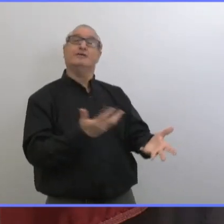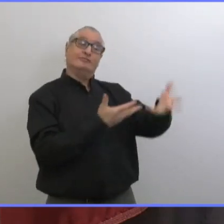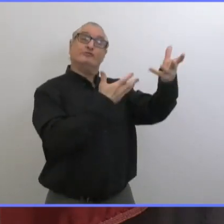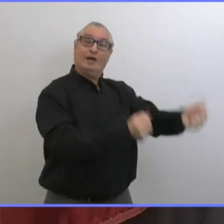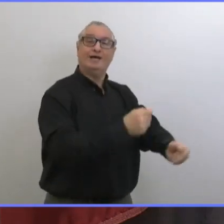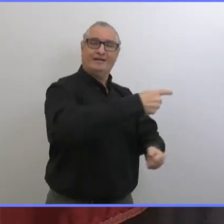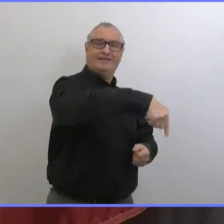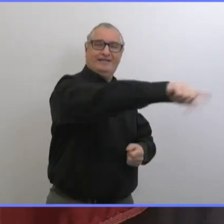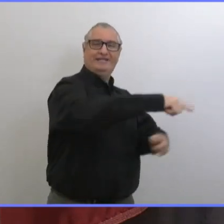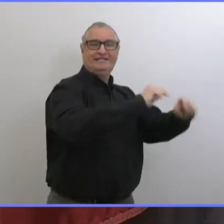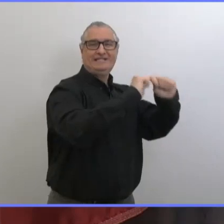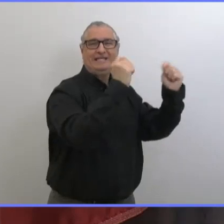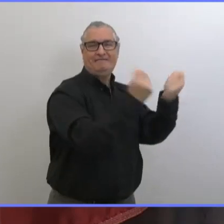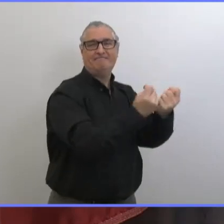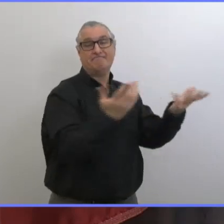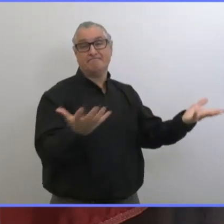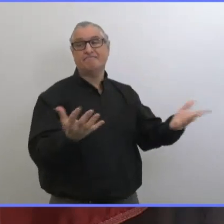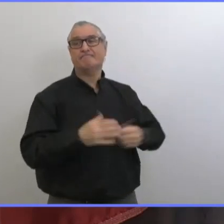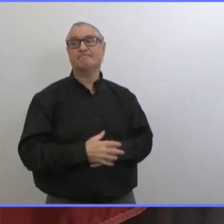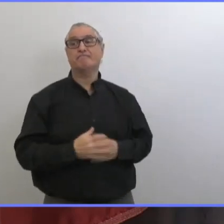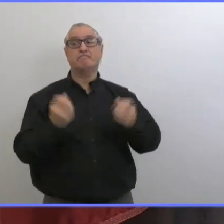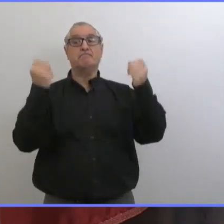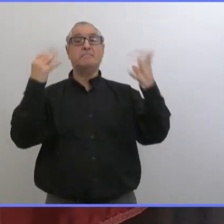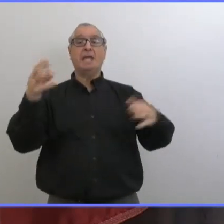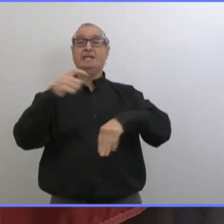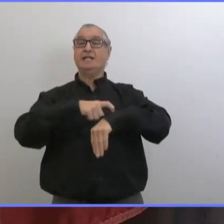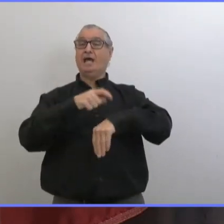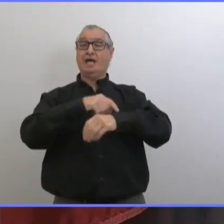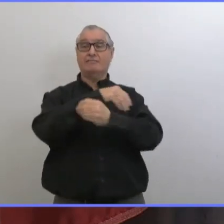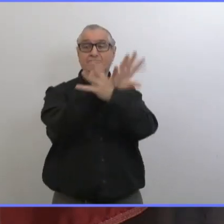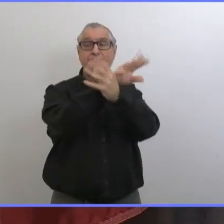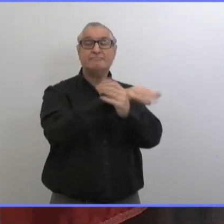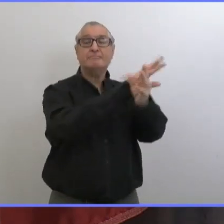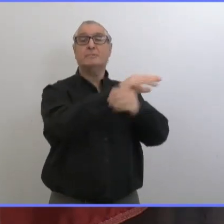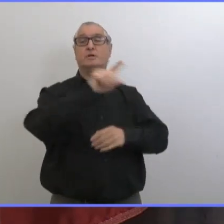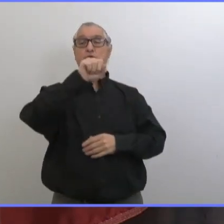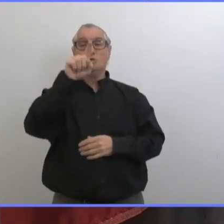J'ai assisté à plusieurs réunions virtuelles avec eux